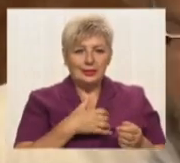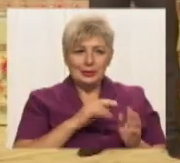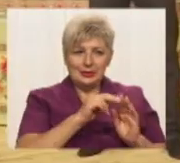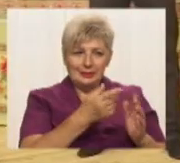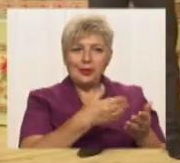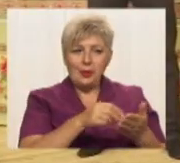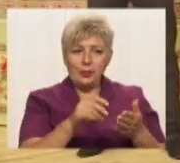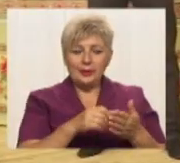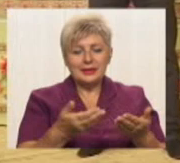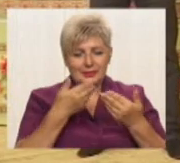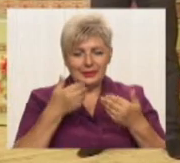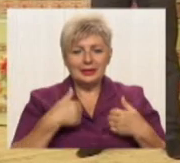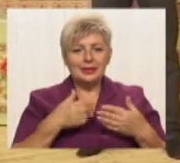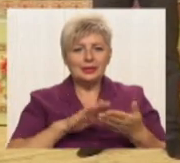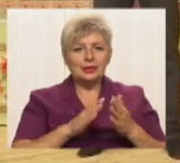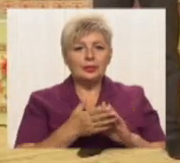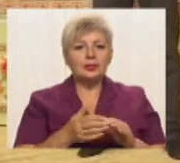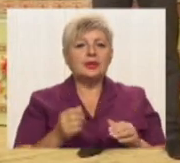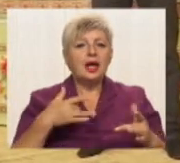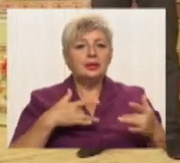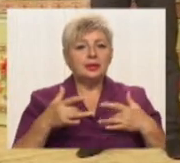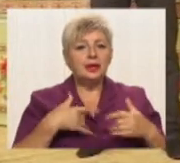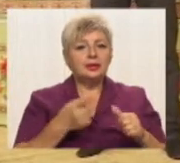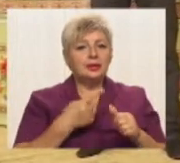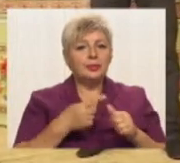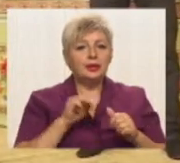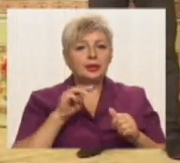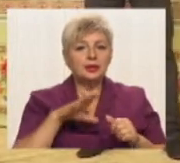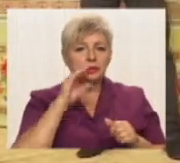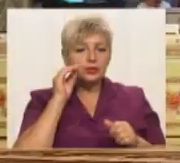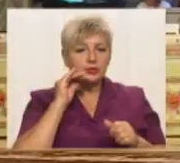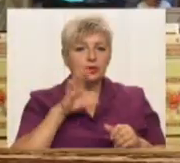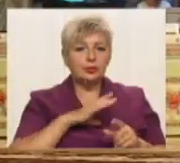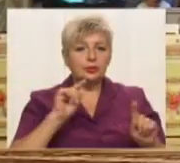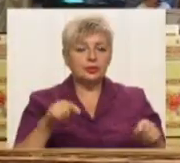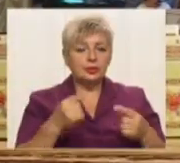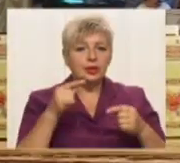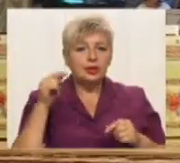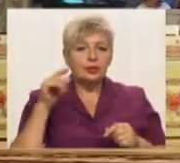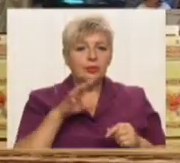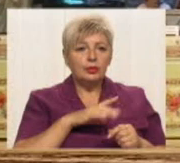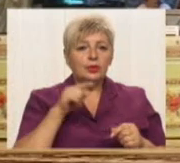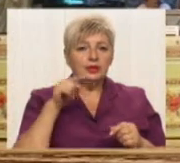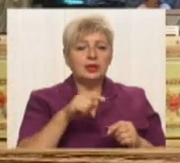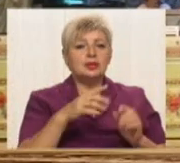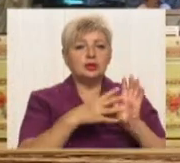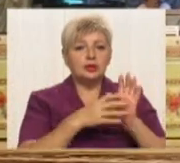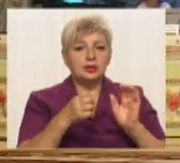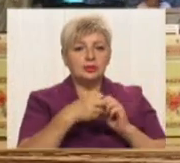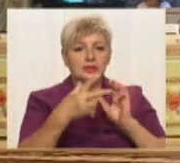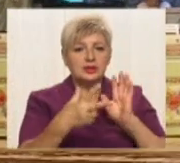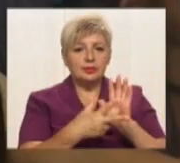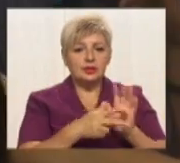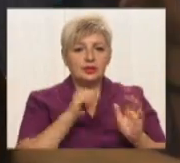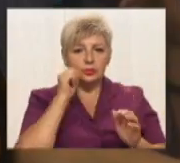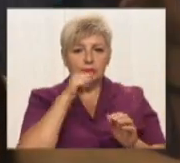Оксана Петровська розповіла, що театр імені Тараса Шевченка було засновано у 1918 році у Києві,